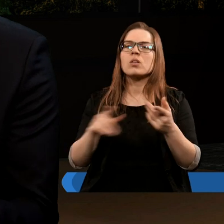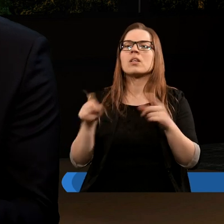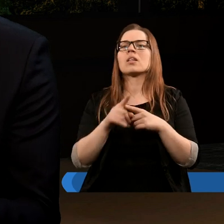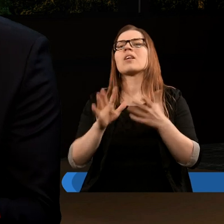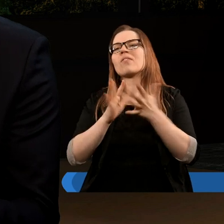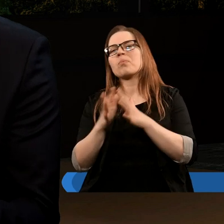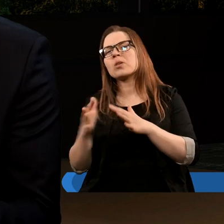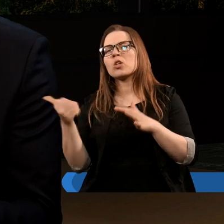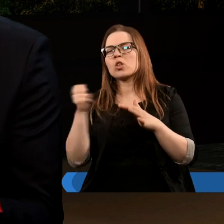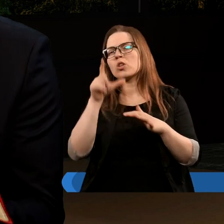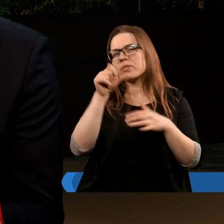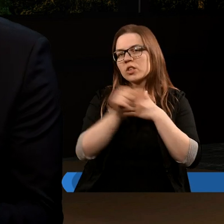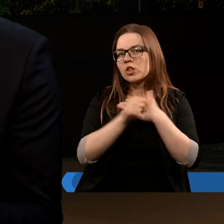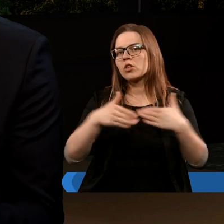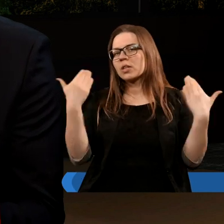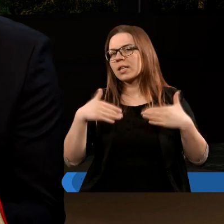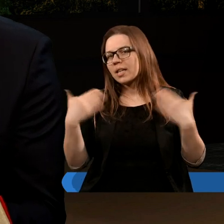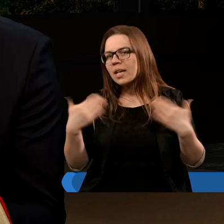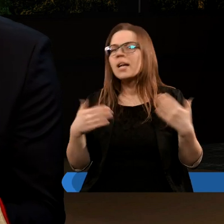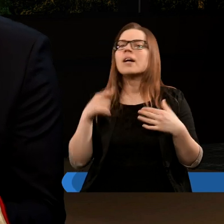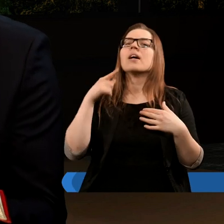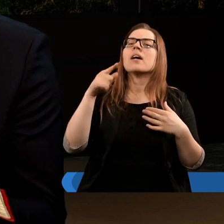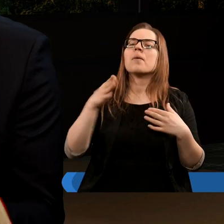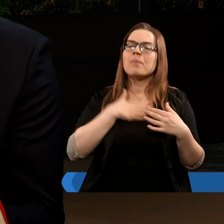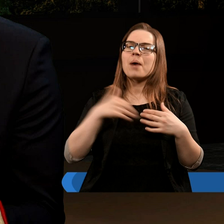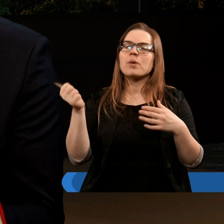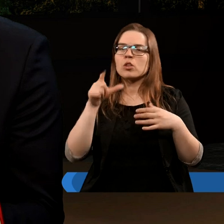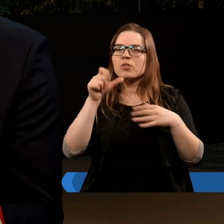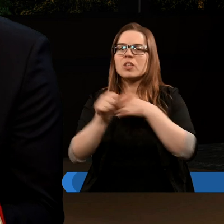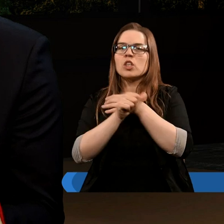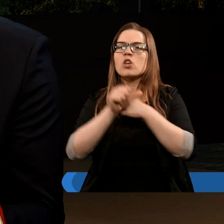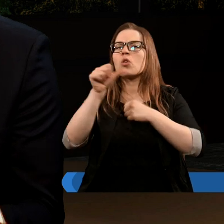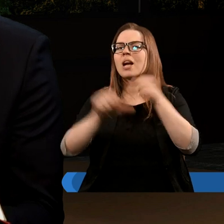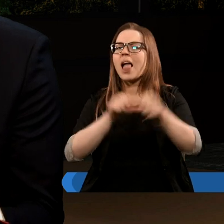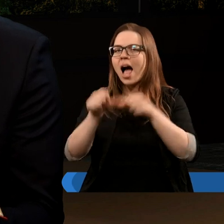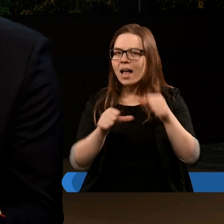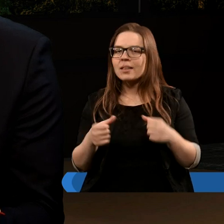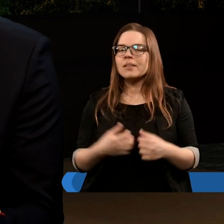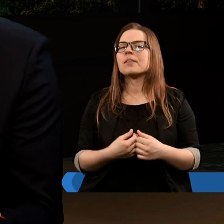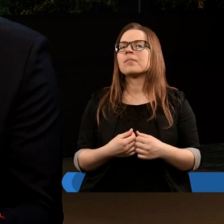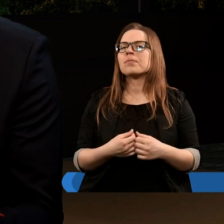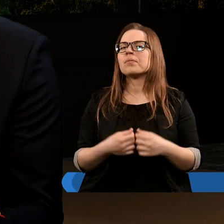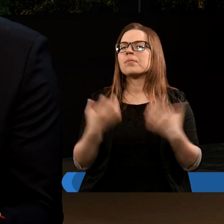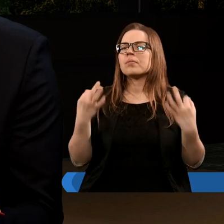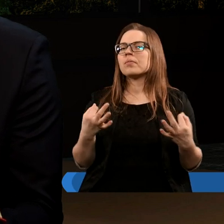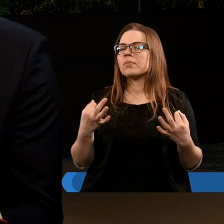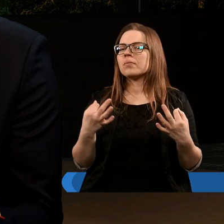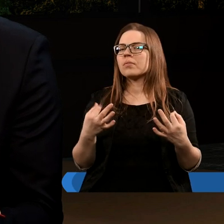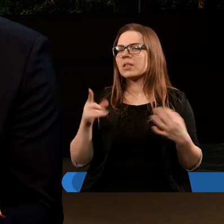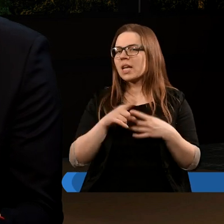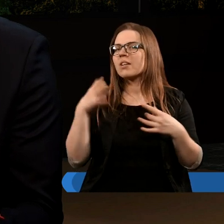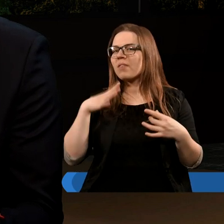też wymienione tysiąc dwieście sześćdziesiąt dni, więc mamy tysiąc dwieście sześćdziesiąt lat i teraz co się,